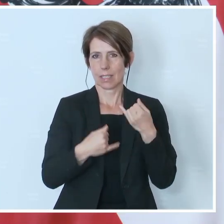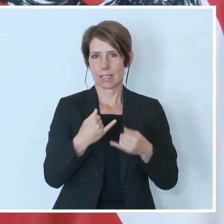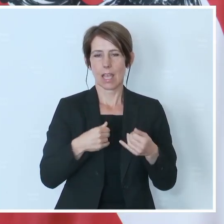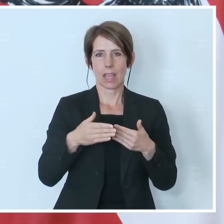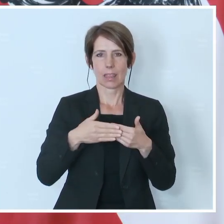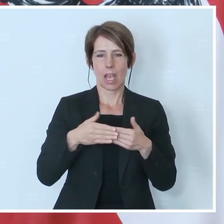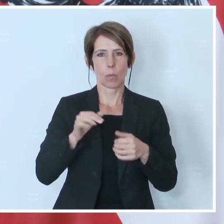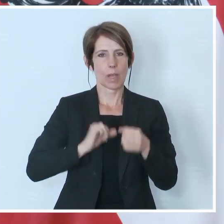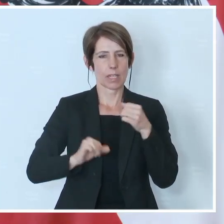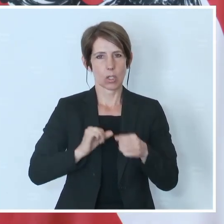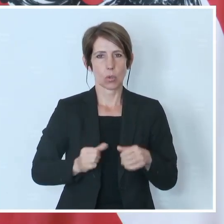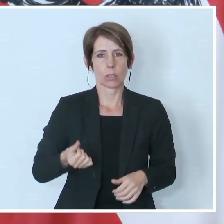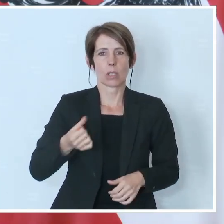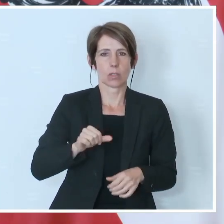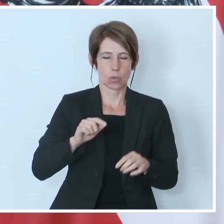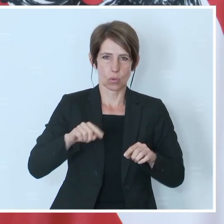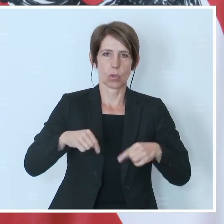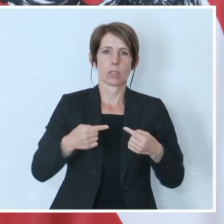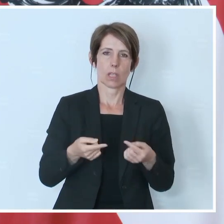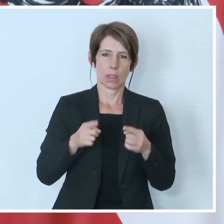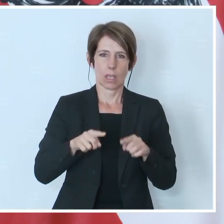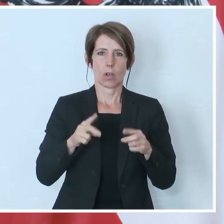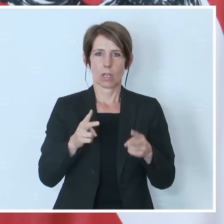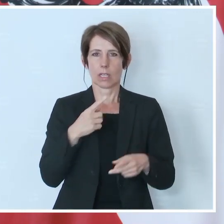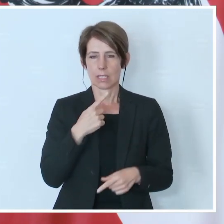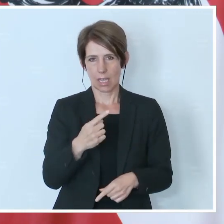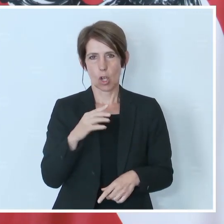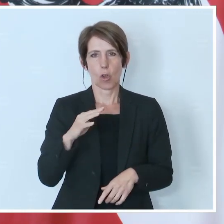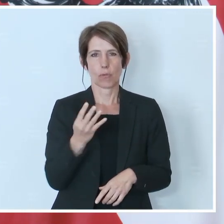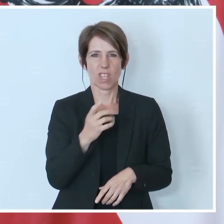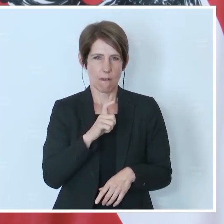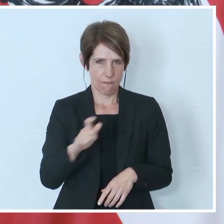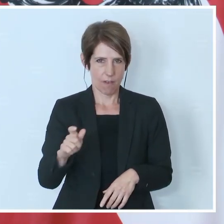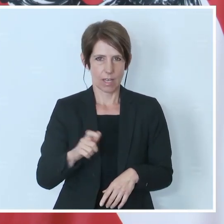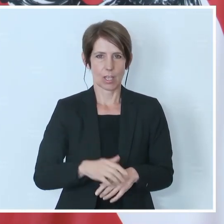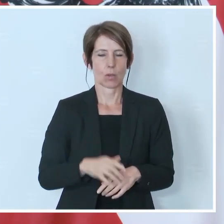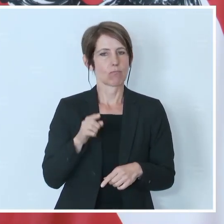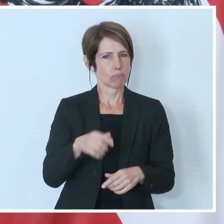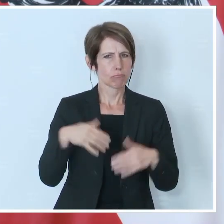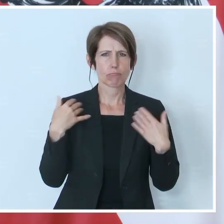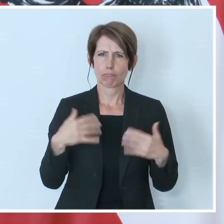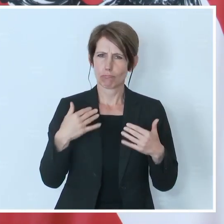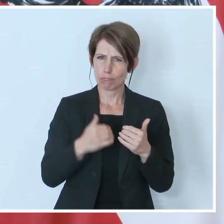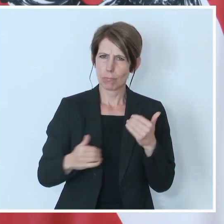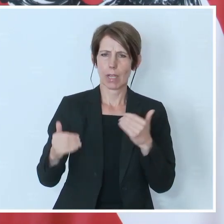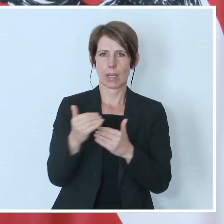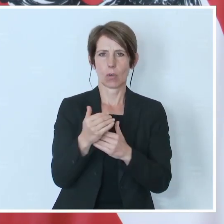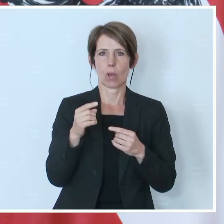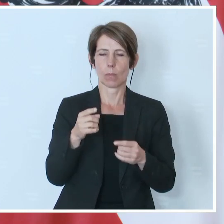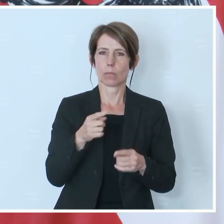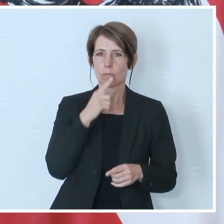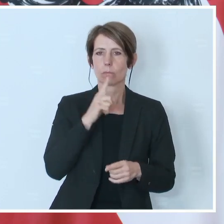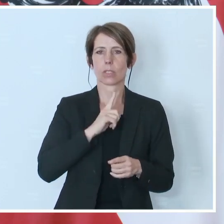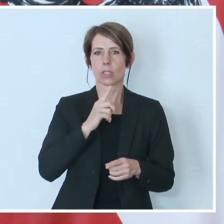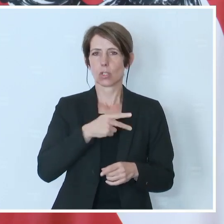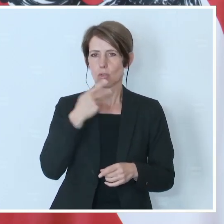zunehmen, aber auch im regulären Vergleich vervierfacht. Ich halte das für enorm und das macht uns ein bisschen stolz,